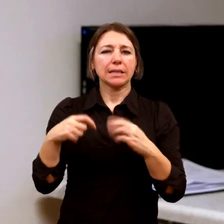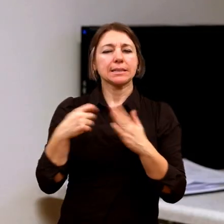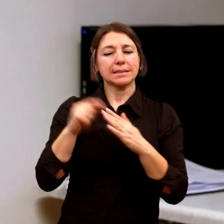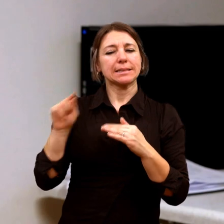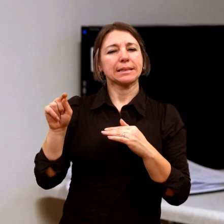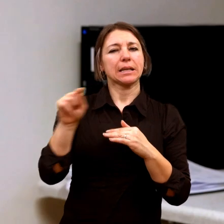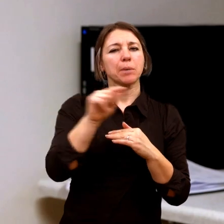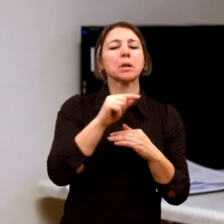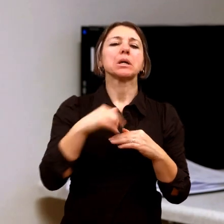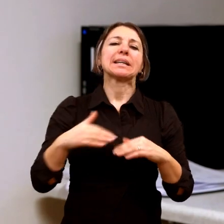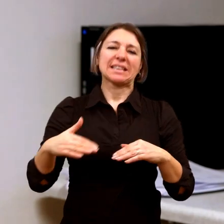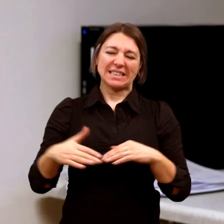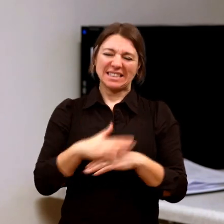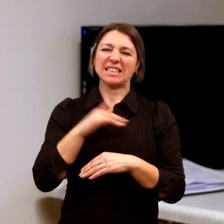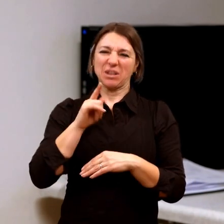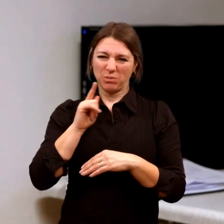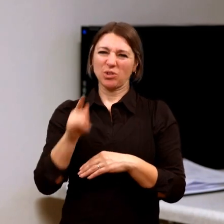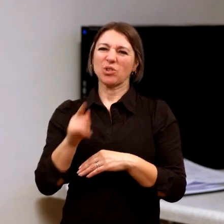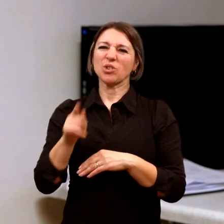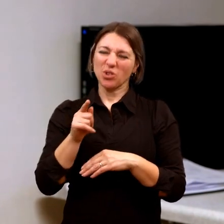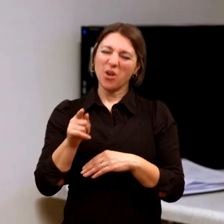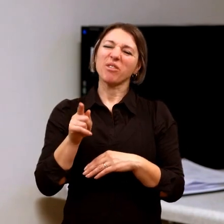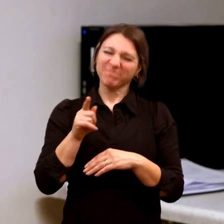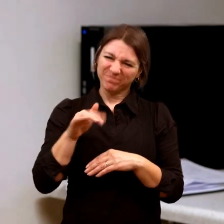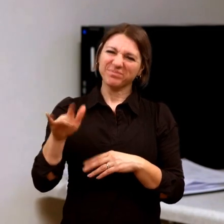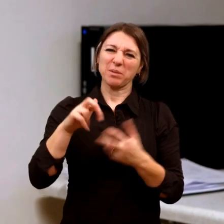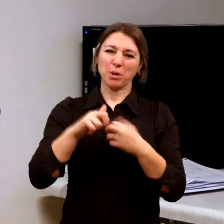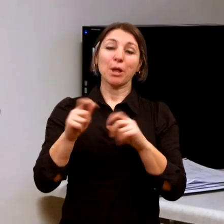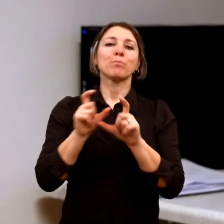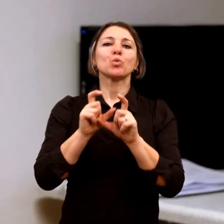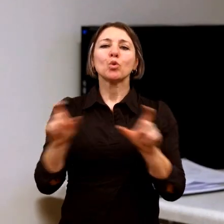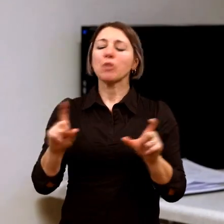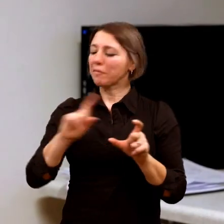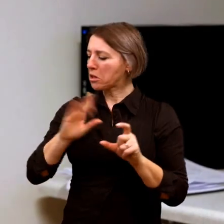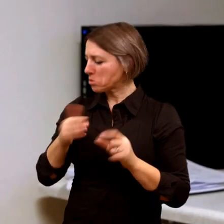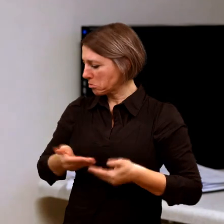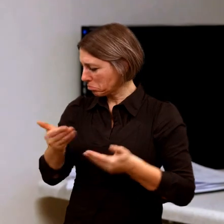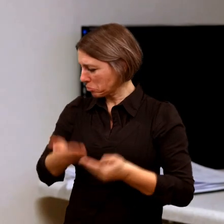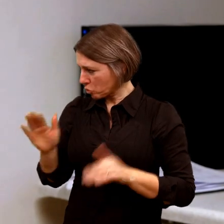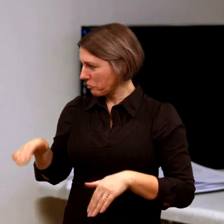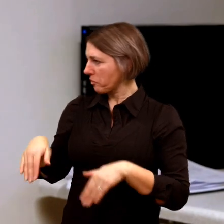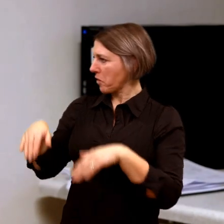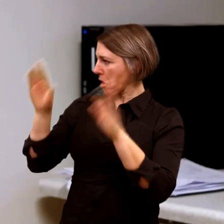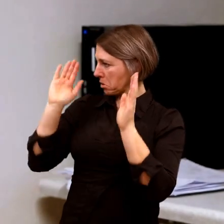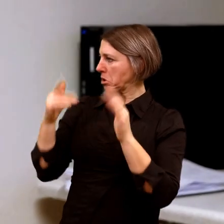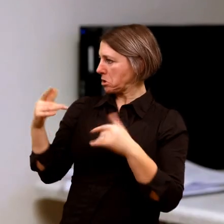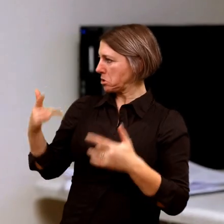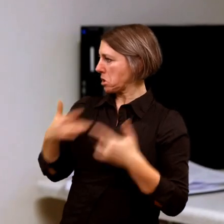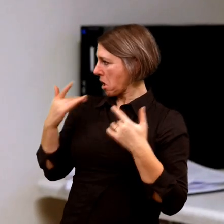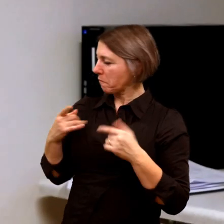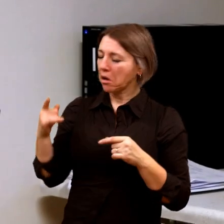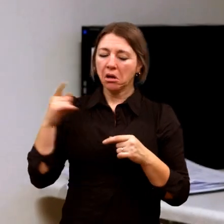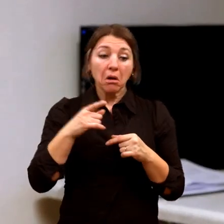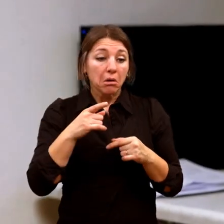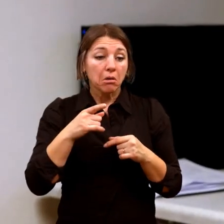řekl, že tím, že vlastně oni už svoje děti měli, takže a byly třeba zdravé děti,